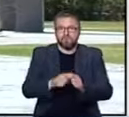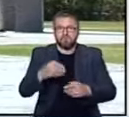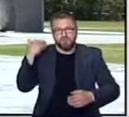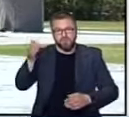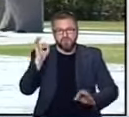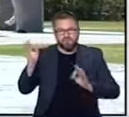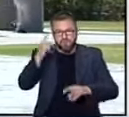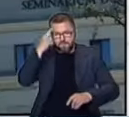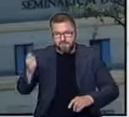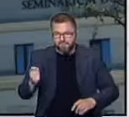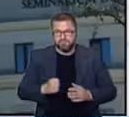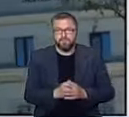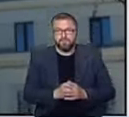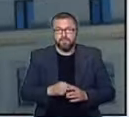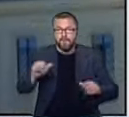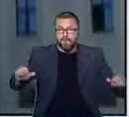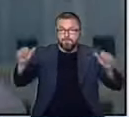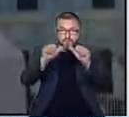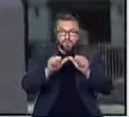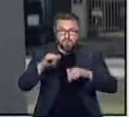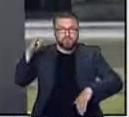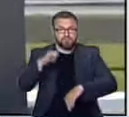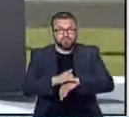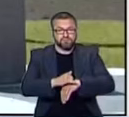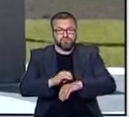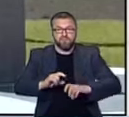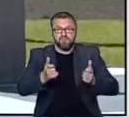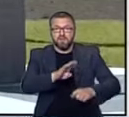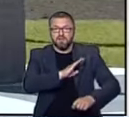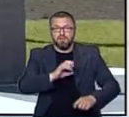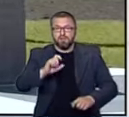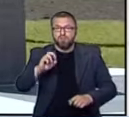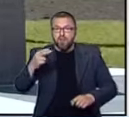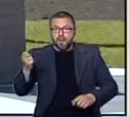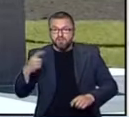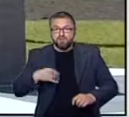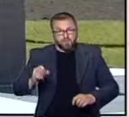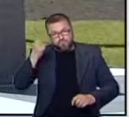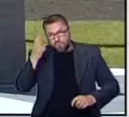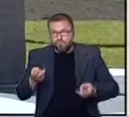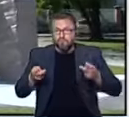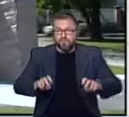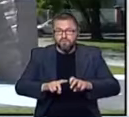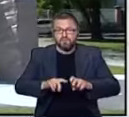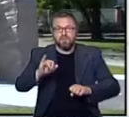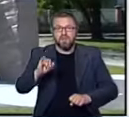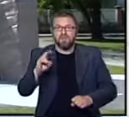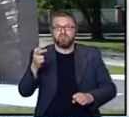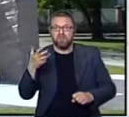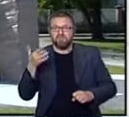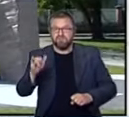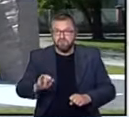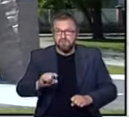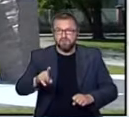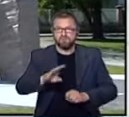apel pamięci. Pomnik ofiar katastrofy smoleńskiej przy łódzkiej archikatedrze powstał z inicjatywy arcybiskupa Marka Jędraszewskiego.